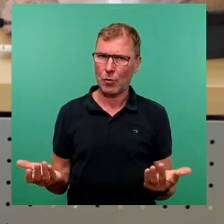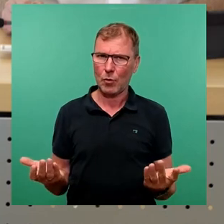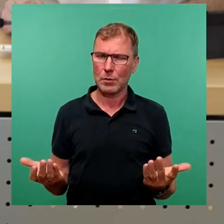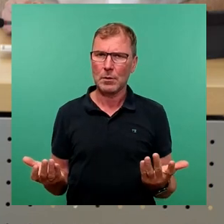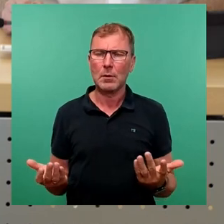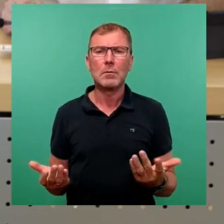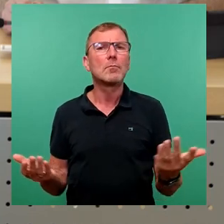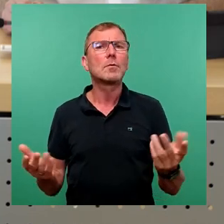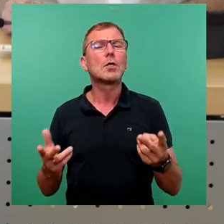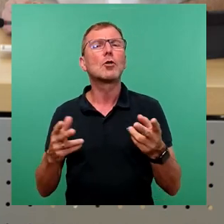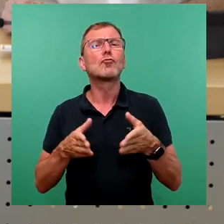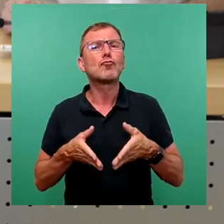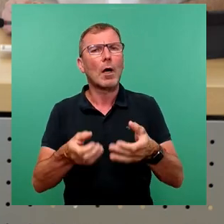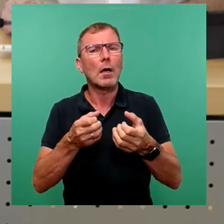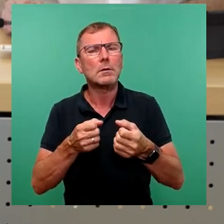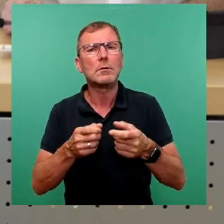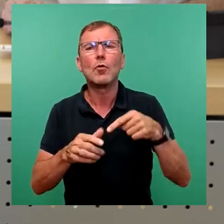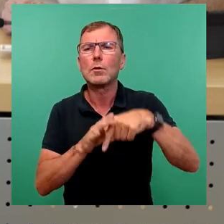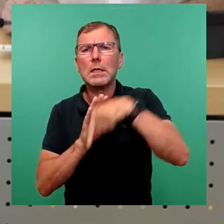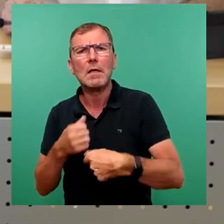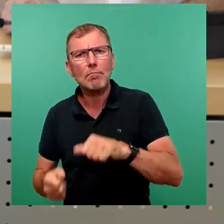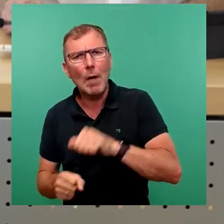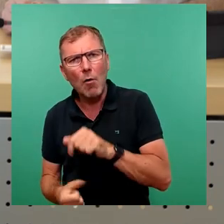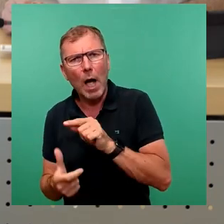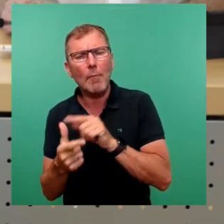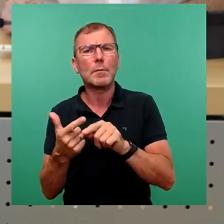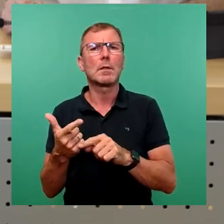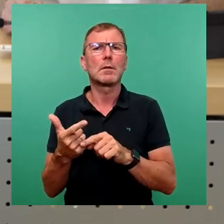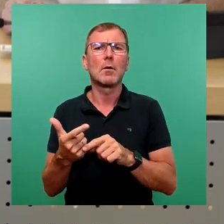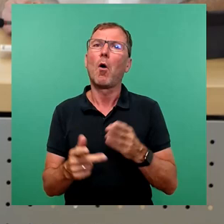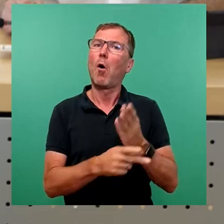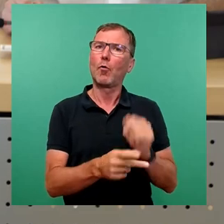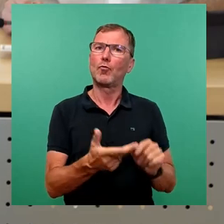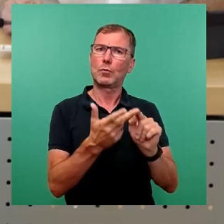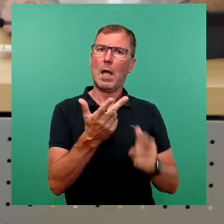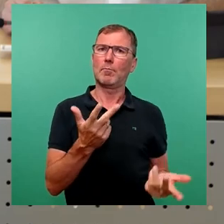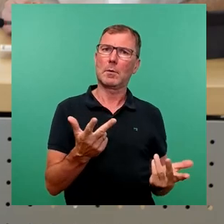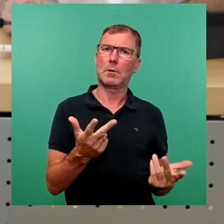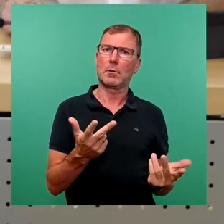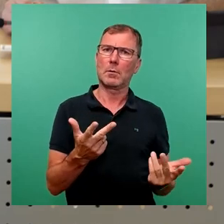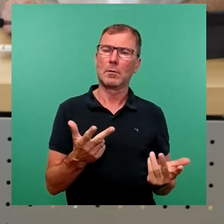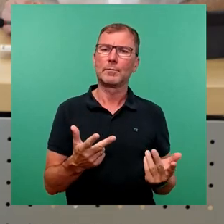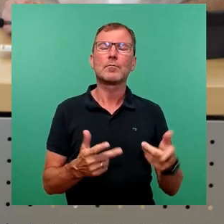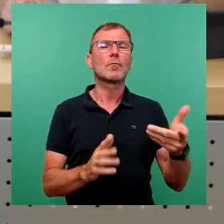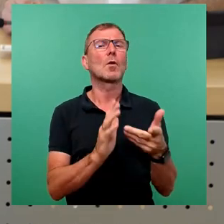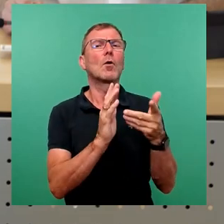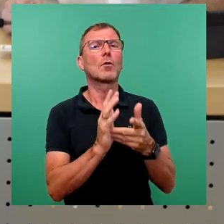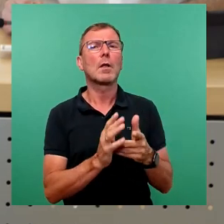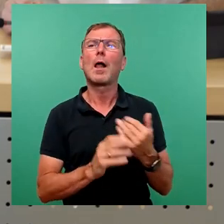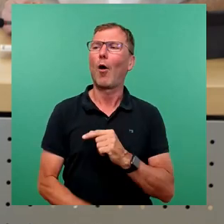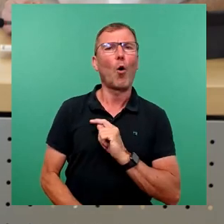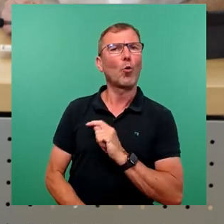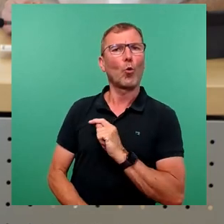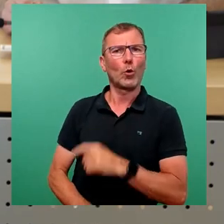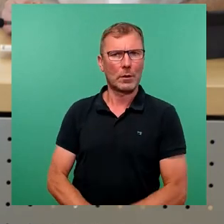sowohl das Straßen und Tiefbauamt als auch das Ordnungsamt unter der Kontrolle der Grünen sind.